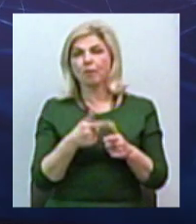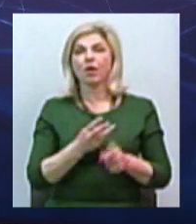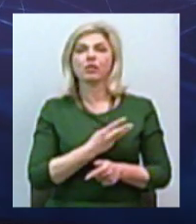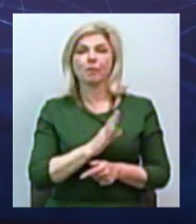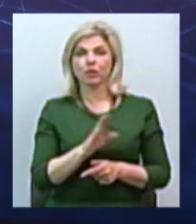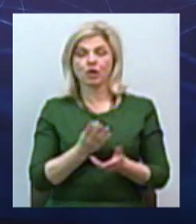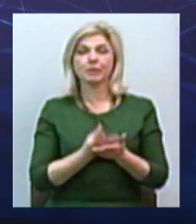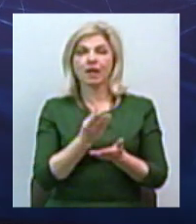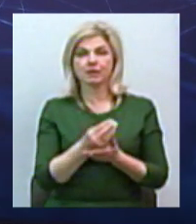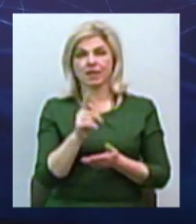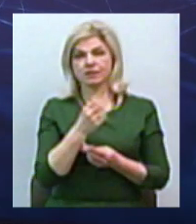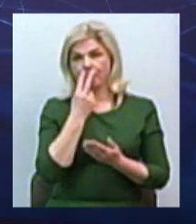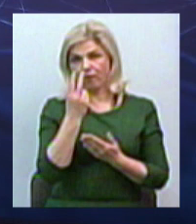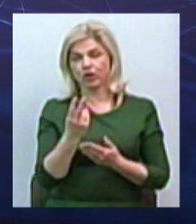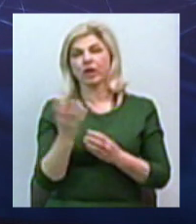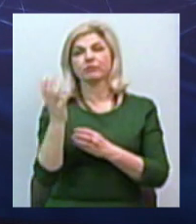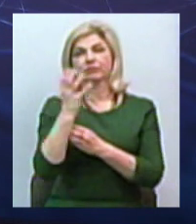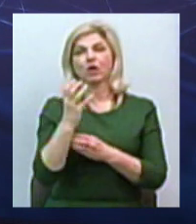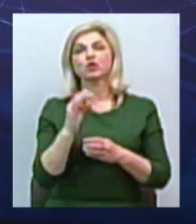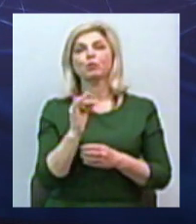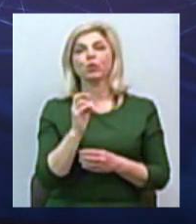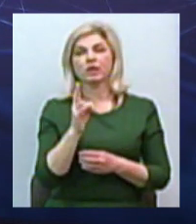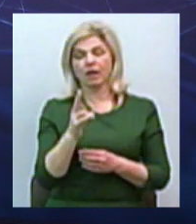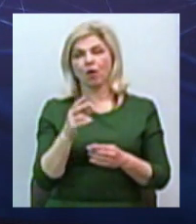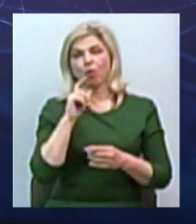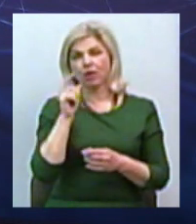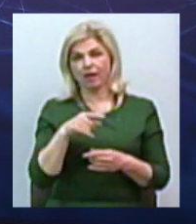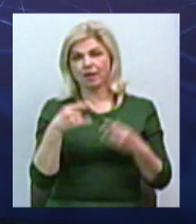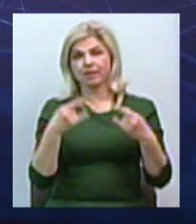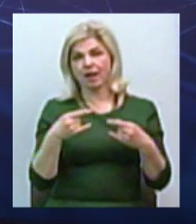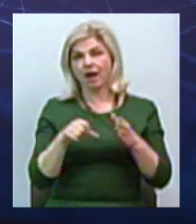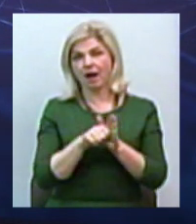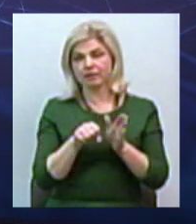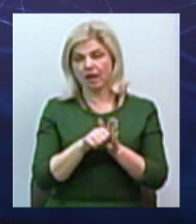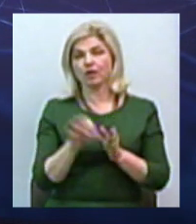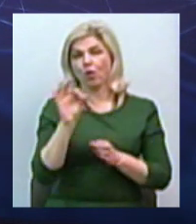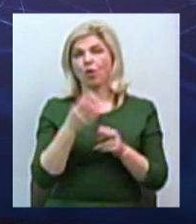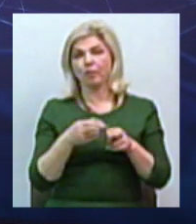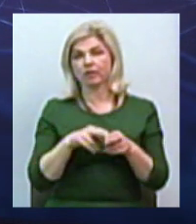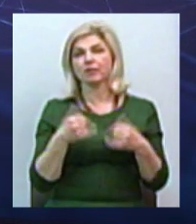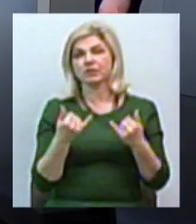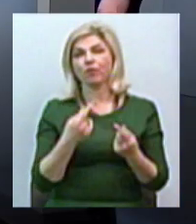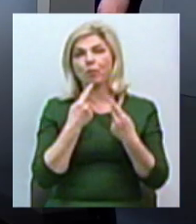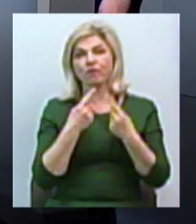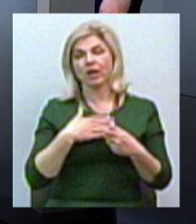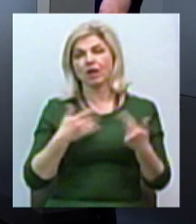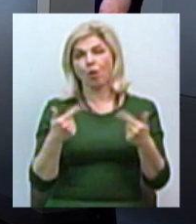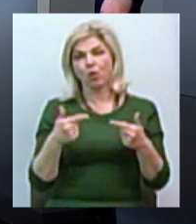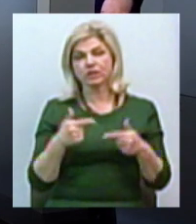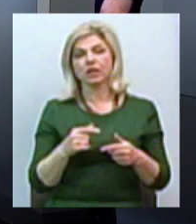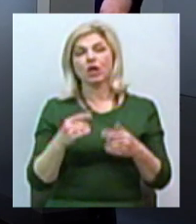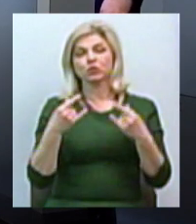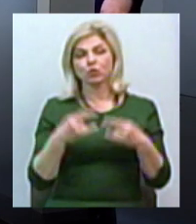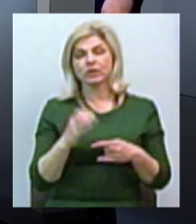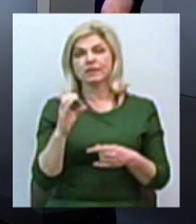платити за перегляд супутникових українських телеканалів? Про це поговоримо з нашим сьогоднішнім гостем в студії Сергій Бондур,